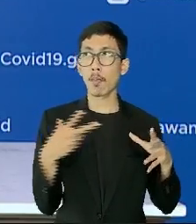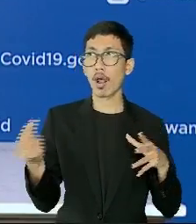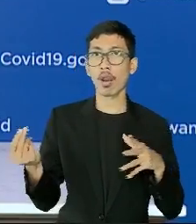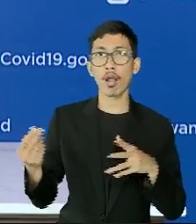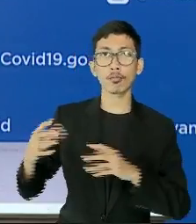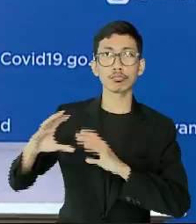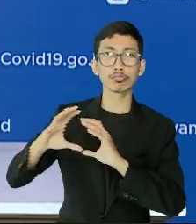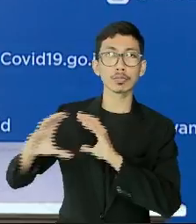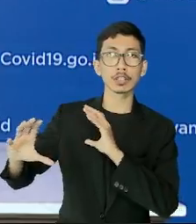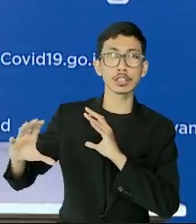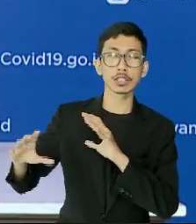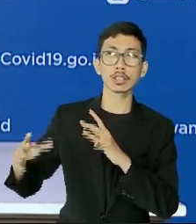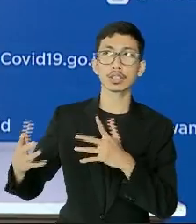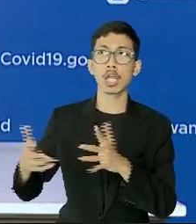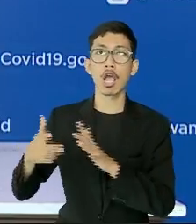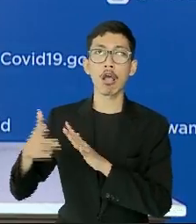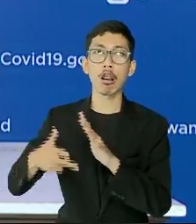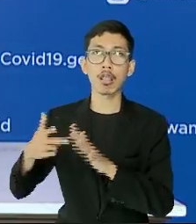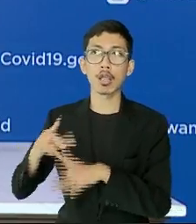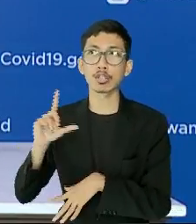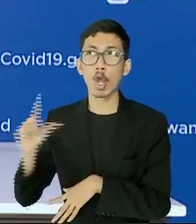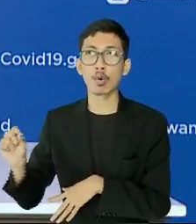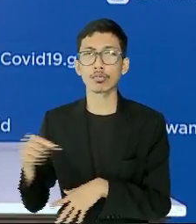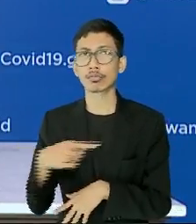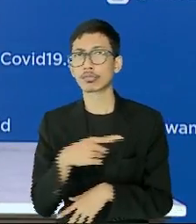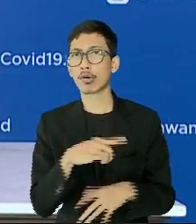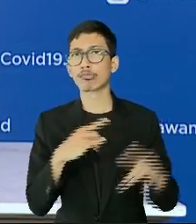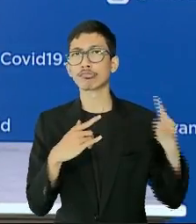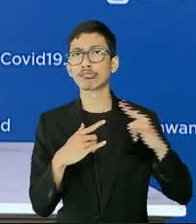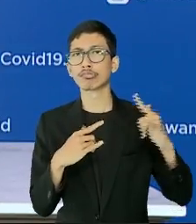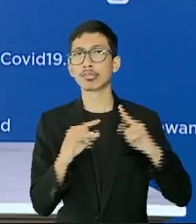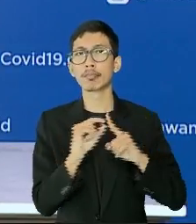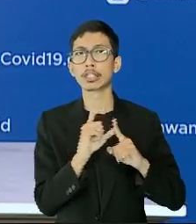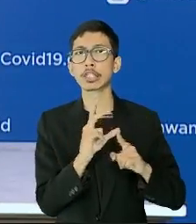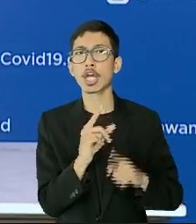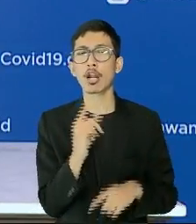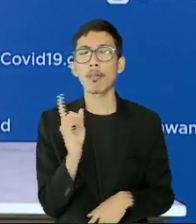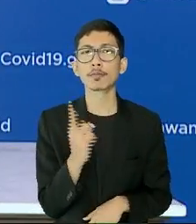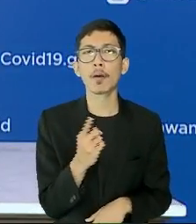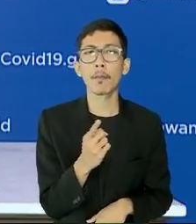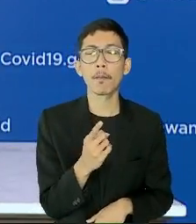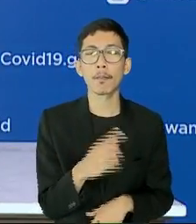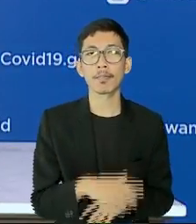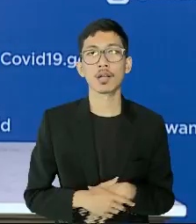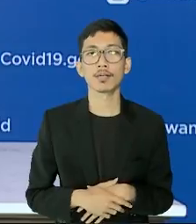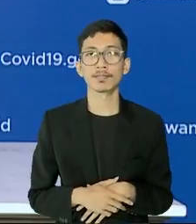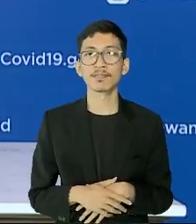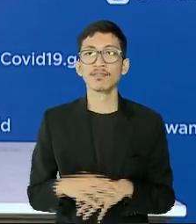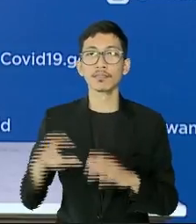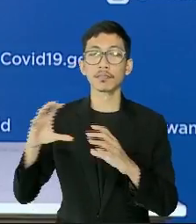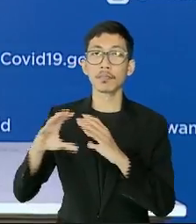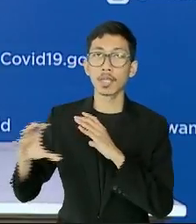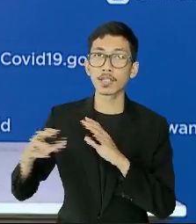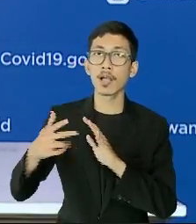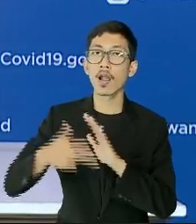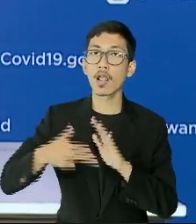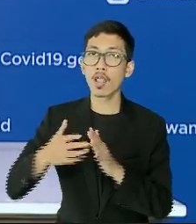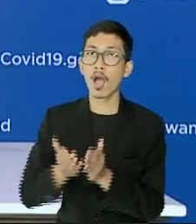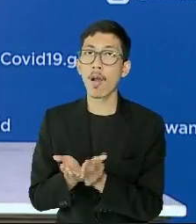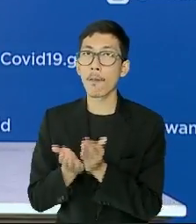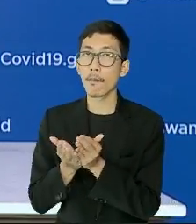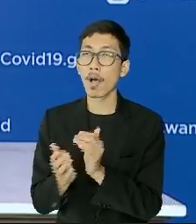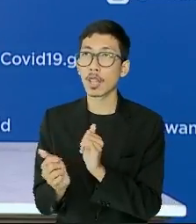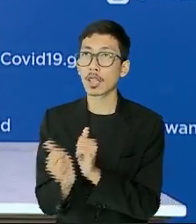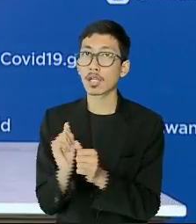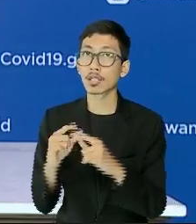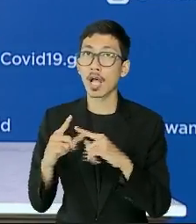AKAP atau kereta jarak jauh sehingga memerlukan PCR? Lalu pemakai transportasi umum bus dan kereta serta kapal laut cukup